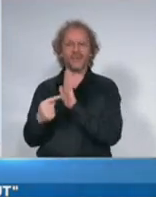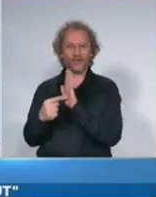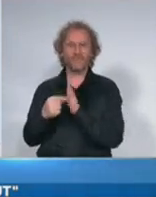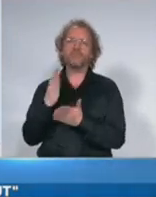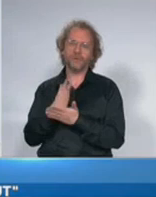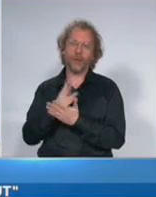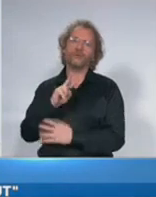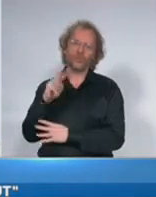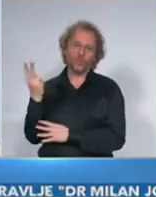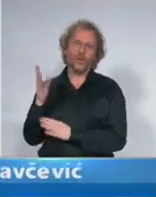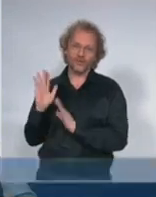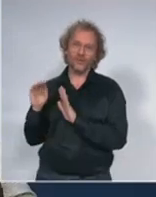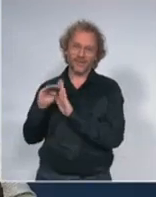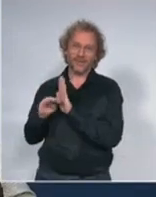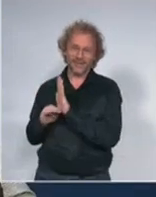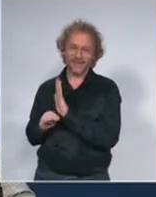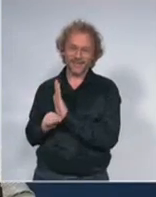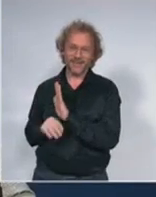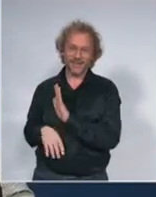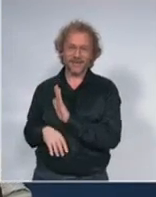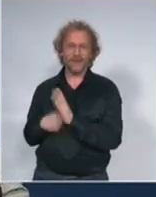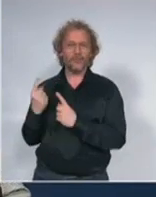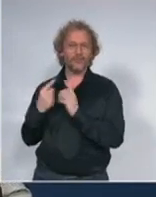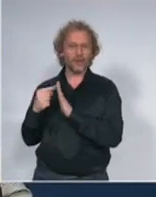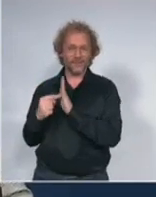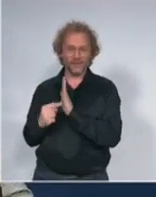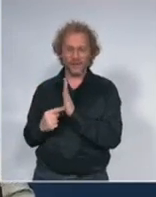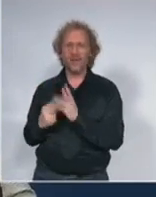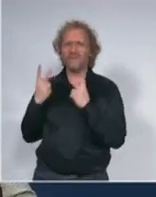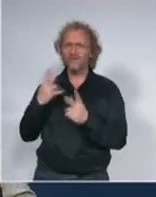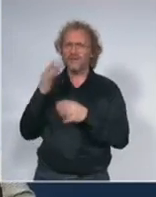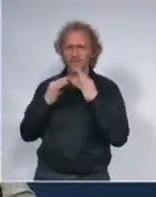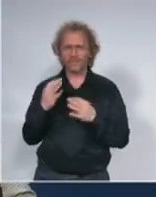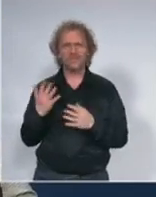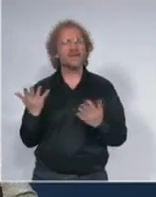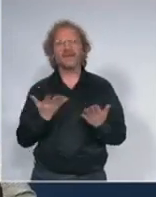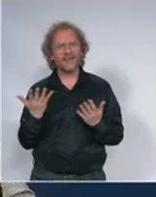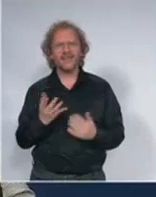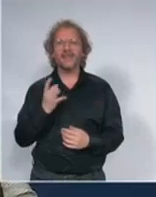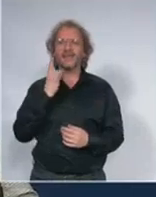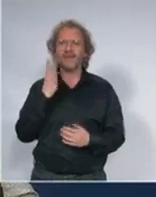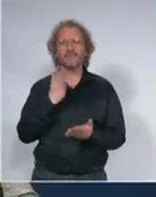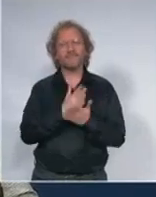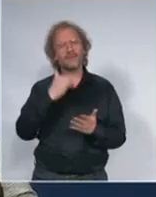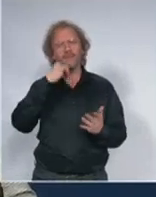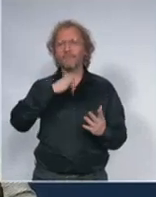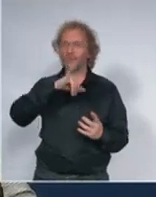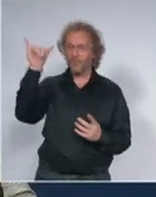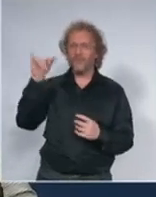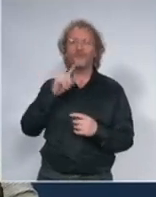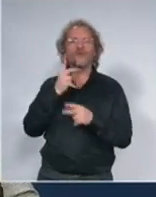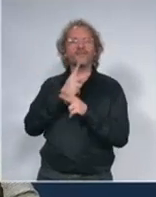od suštinskog značaja bila informacija gde i kada i u kom vremenskom periodu je osoba putovala iz koje zemlje je došla